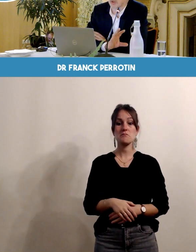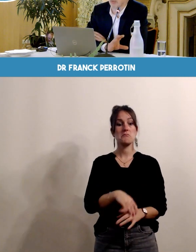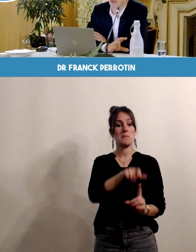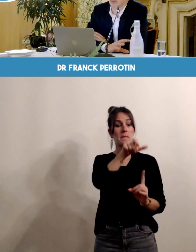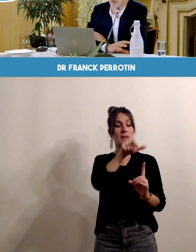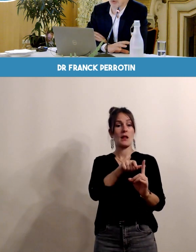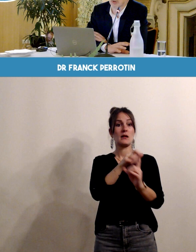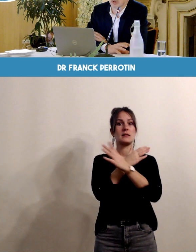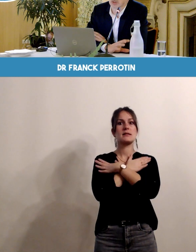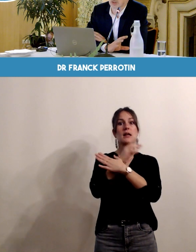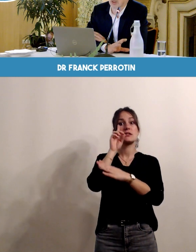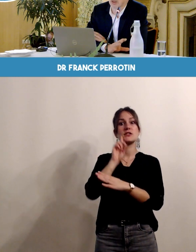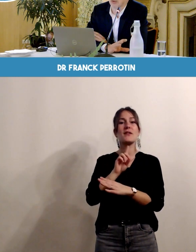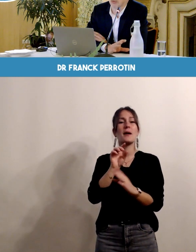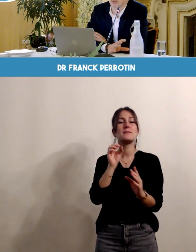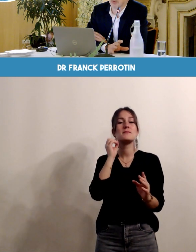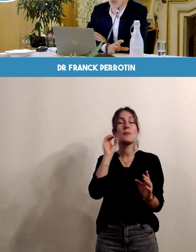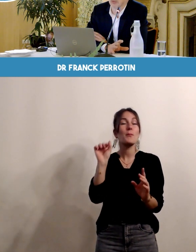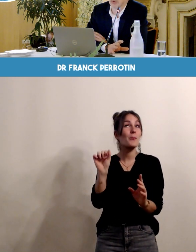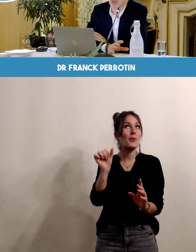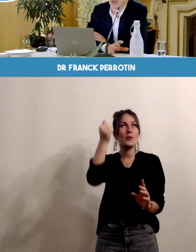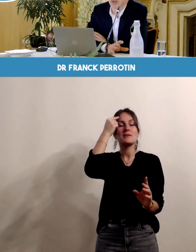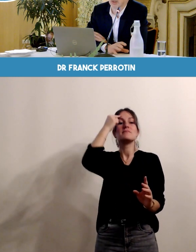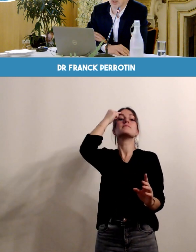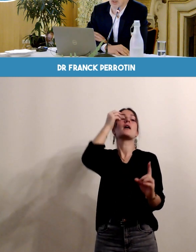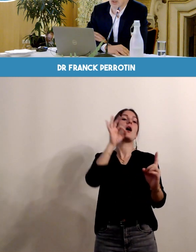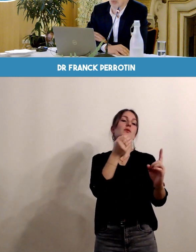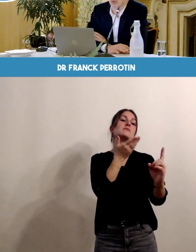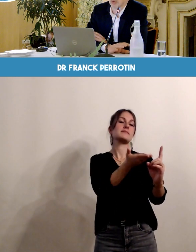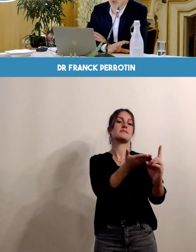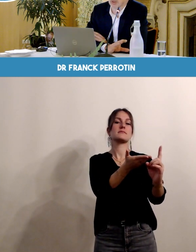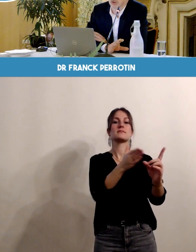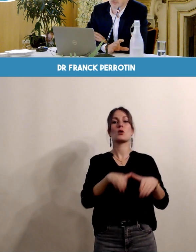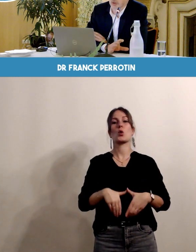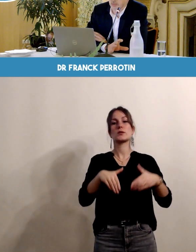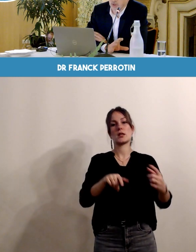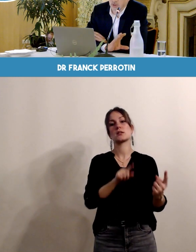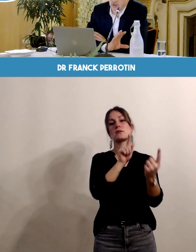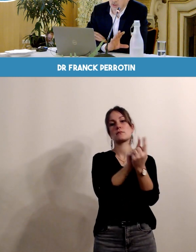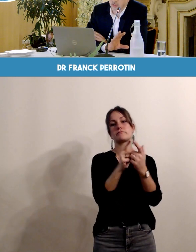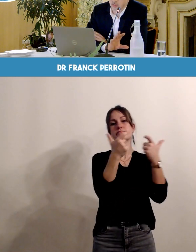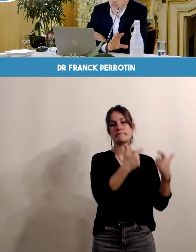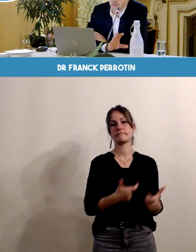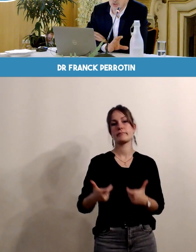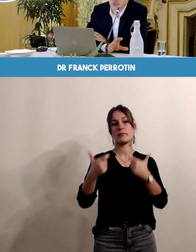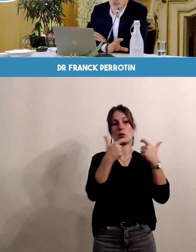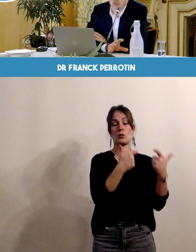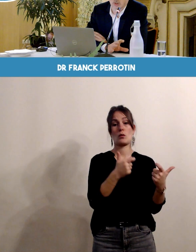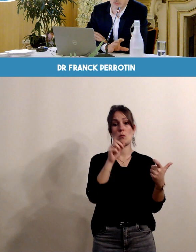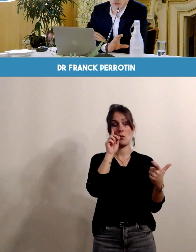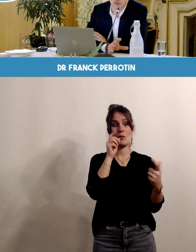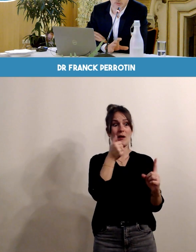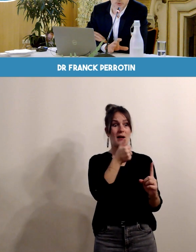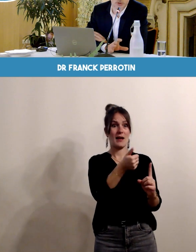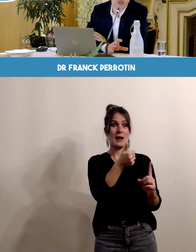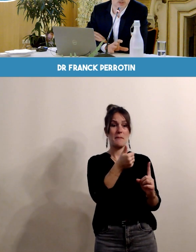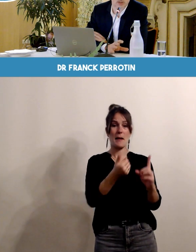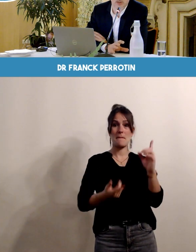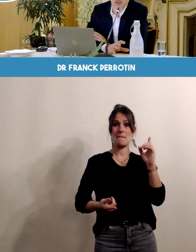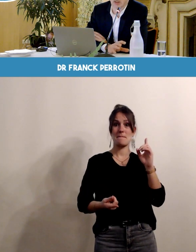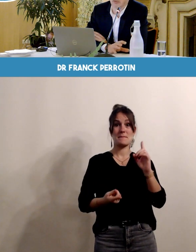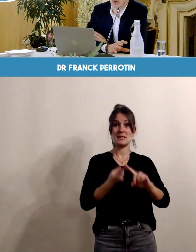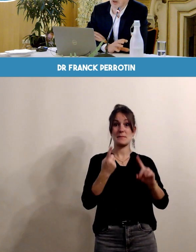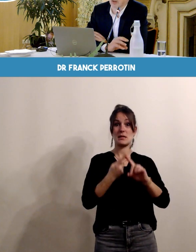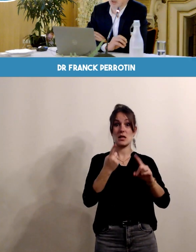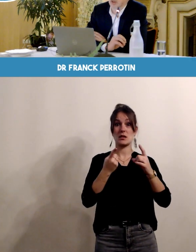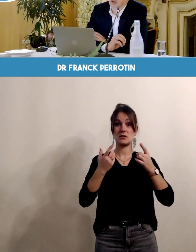-femme est évidemment le professionnel clé du suivi de la grossesse puisque la sage-femme est le spécialiste de la physiologie,'est